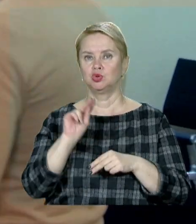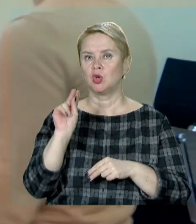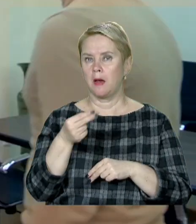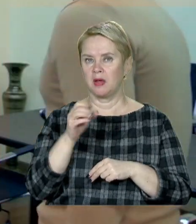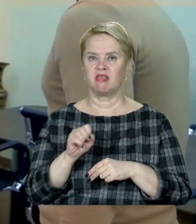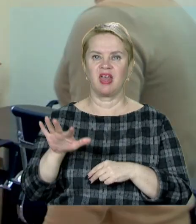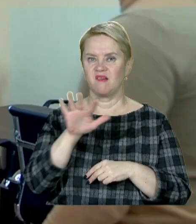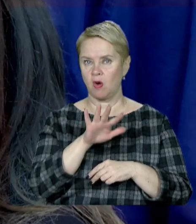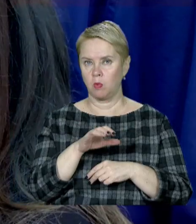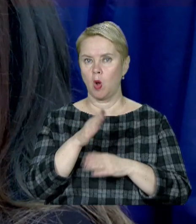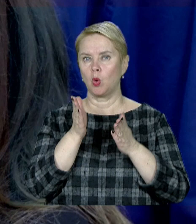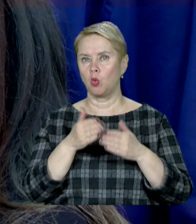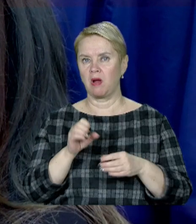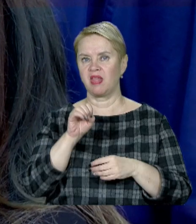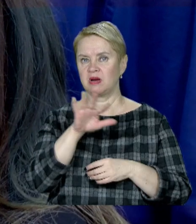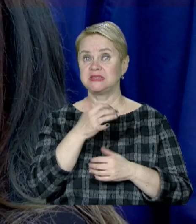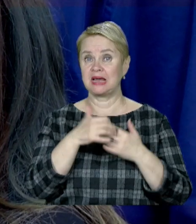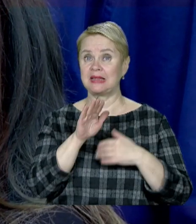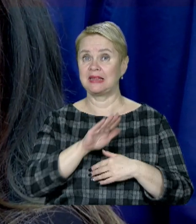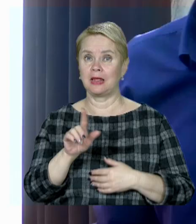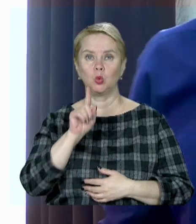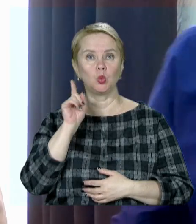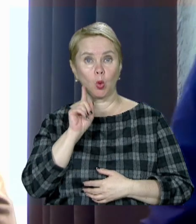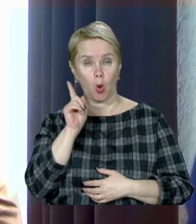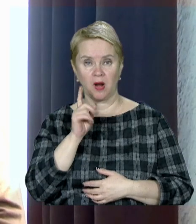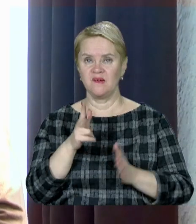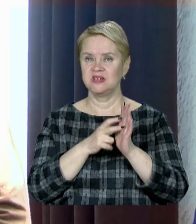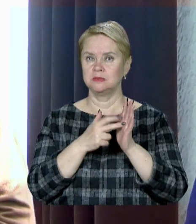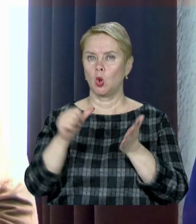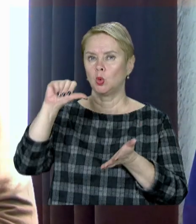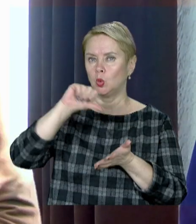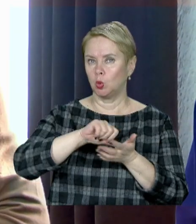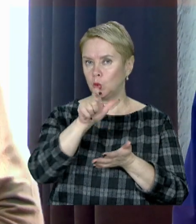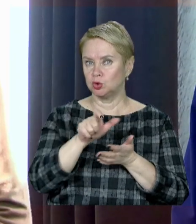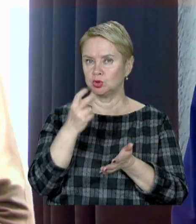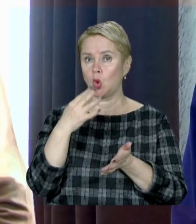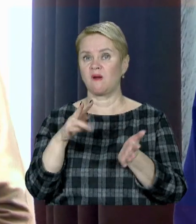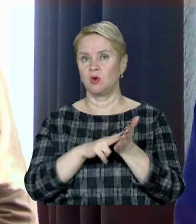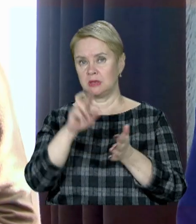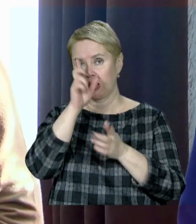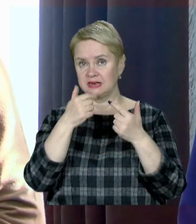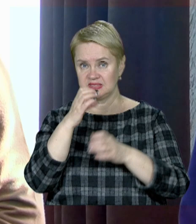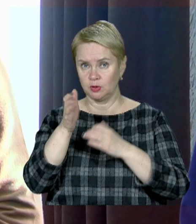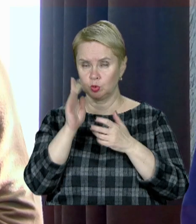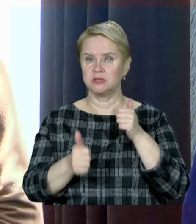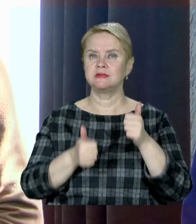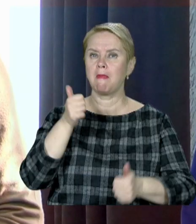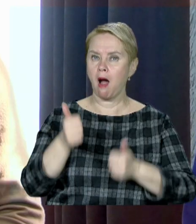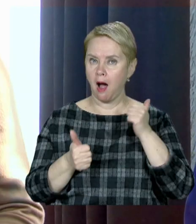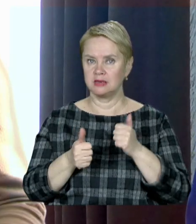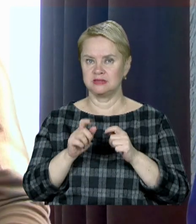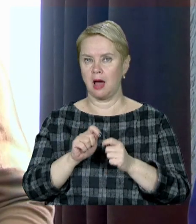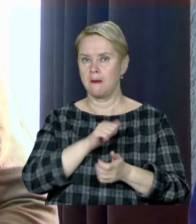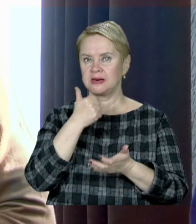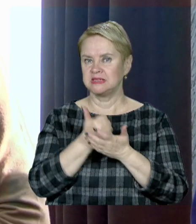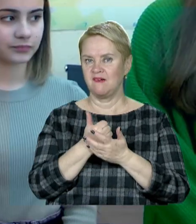чемпіонат Європи та Кубок Європи серед дітей та юніорів. 800 учасників із 48 країн світу будуть змагатися за